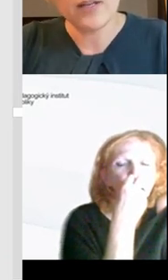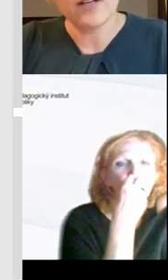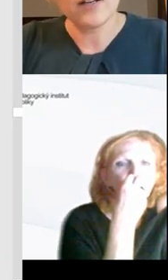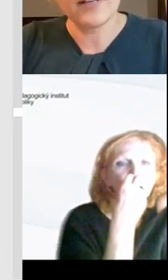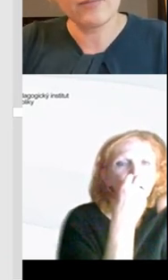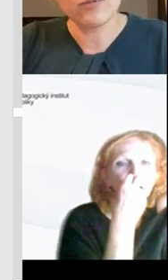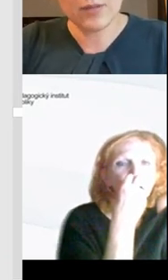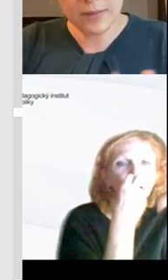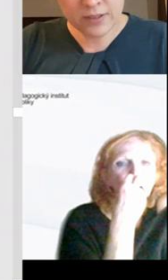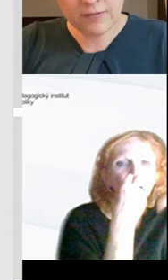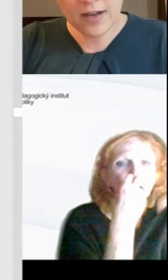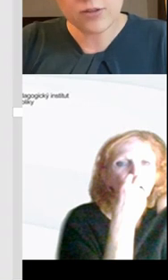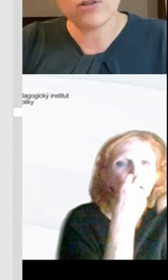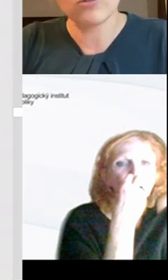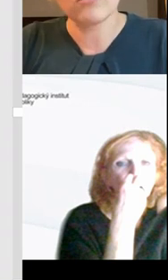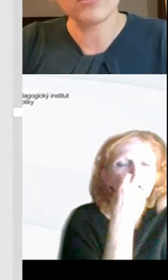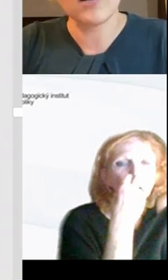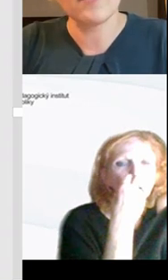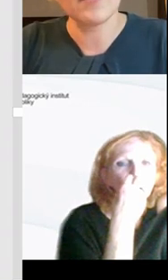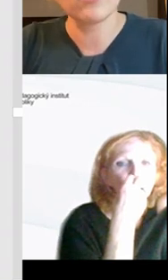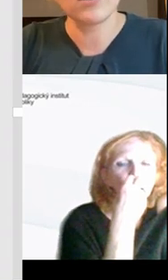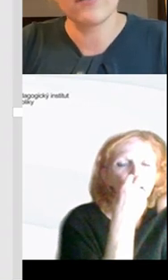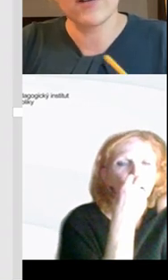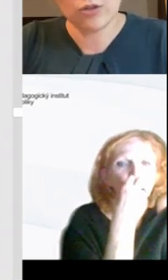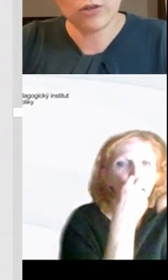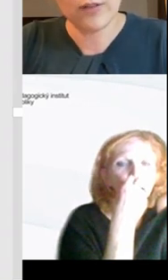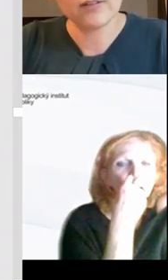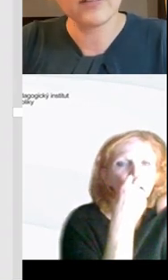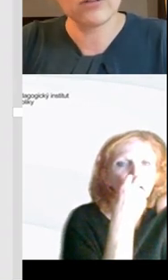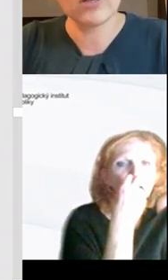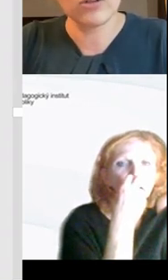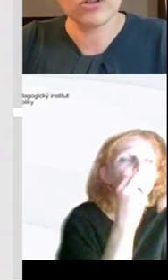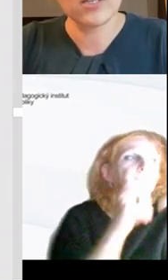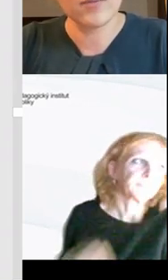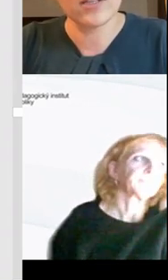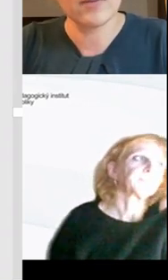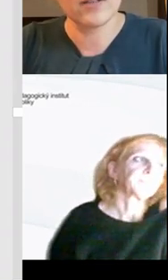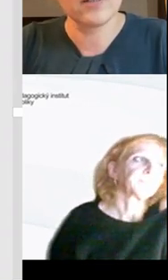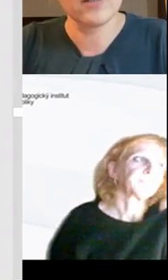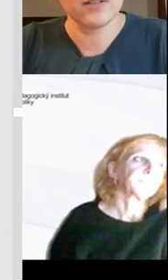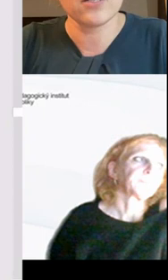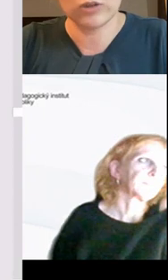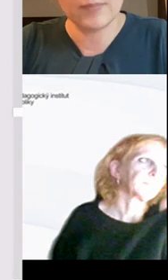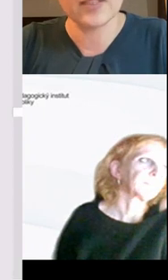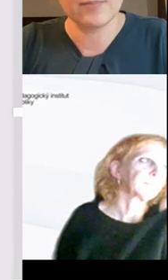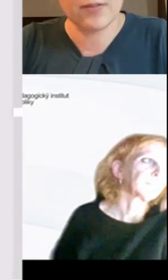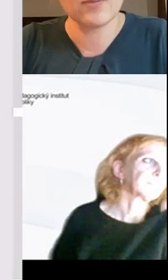co potkávám, nemusí být pravdivé a všechno to, co potkávám, nemusí vytvářet člověk. I to je důležité těm dětem